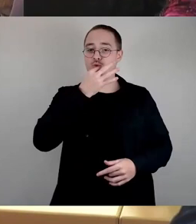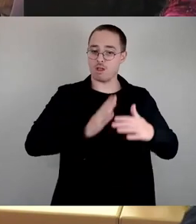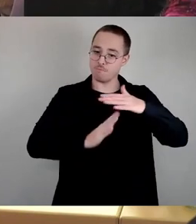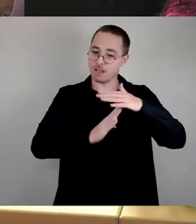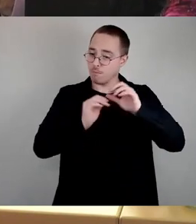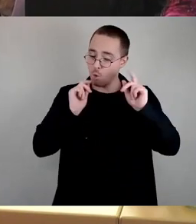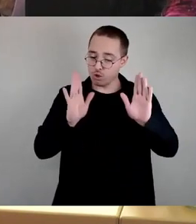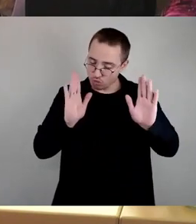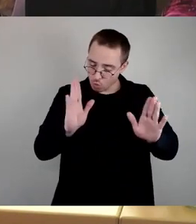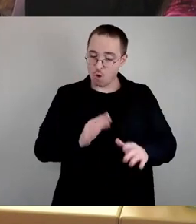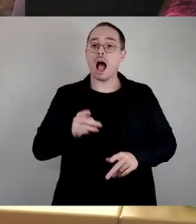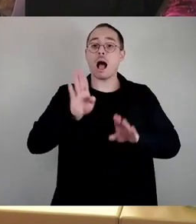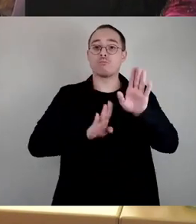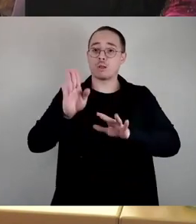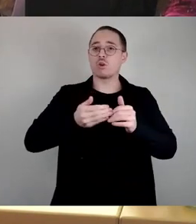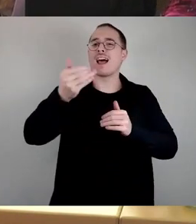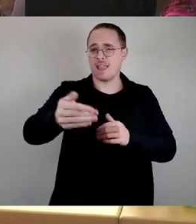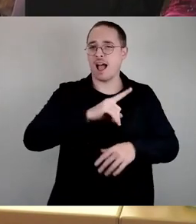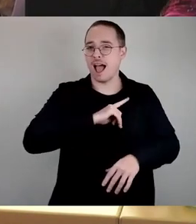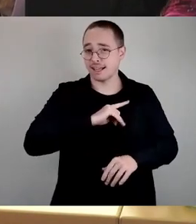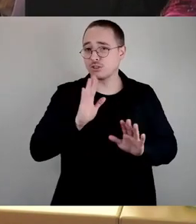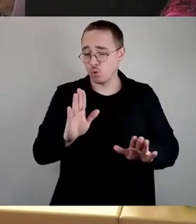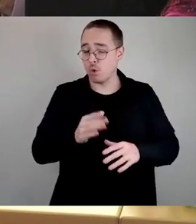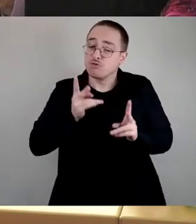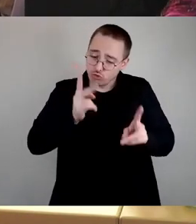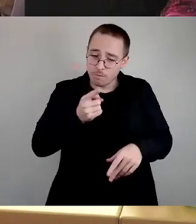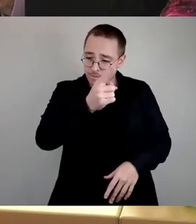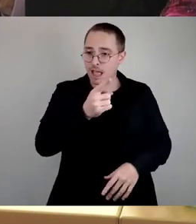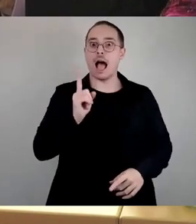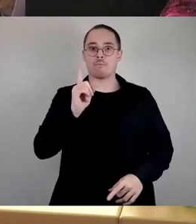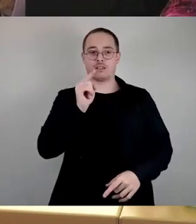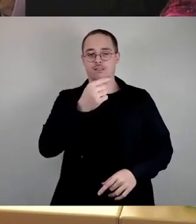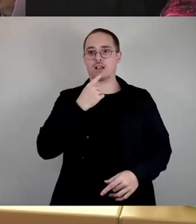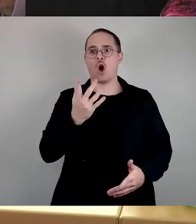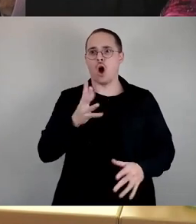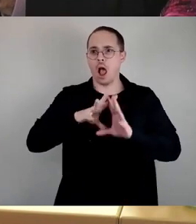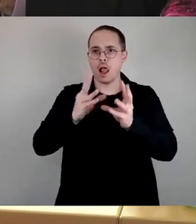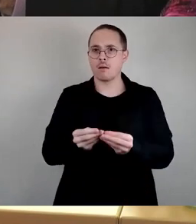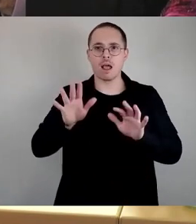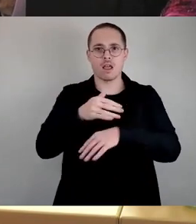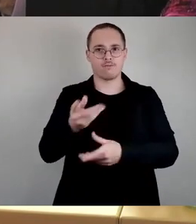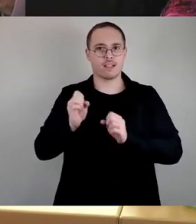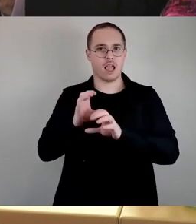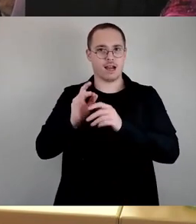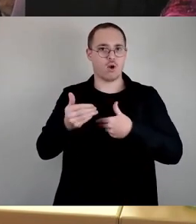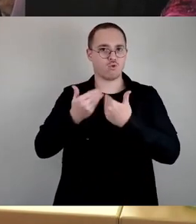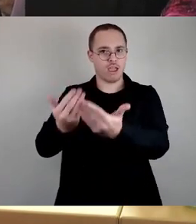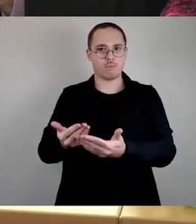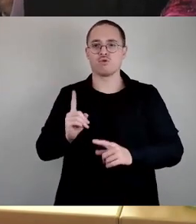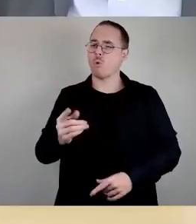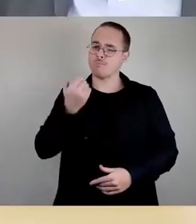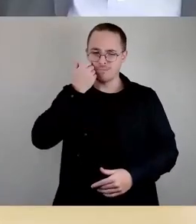Abstimmung, aber dennoch, Sie haben ja so getan, als ob es gar nicht möglich wäre, das würde ich dann doch darum bitten, das richtig zu stellen. Vielen Dank.